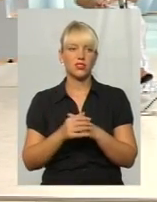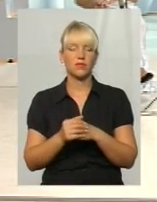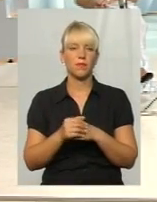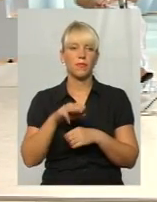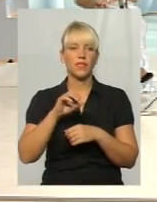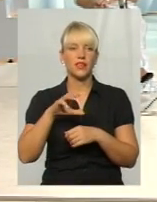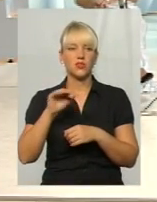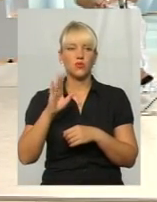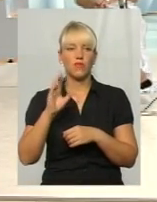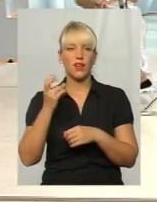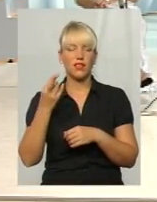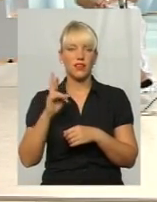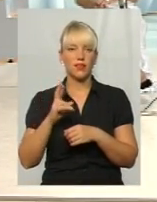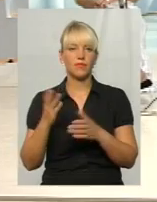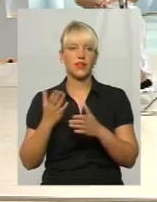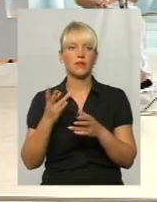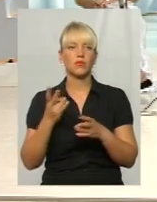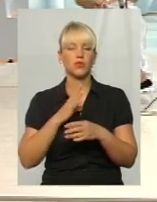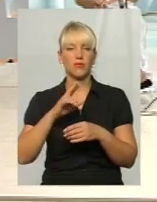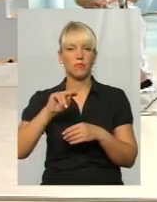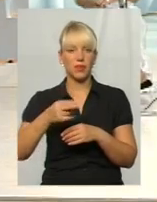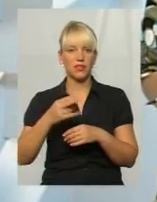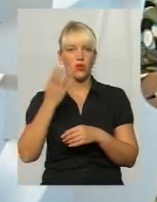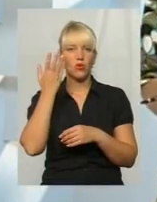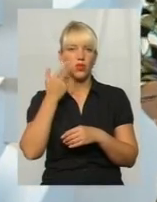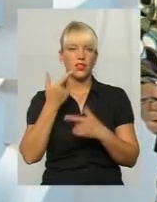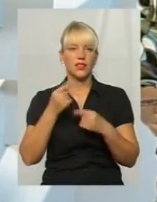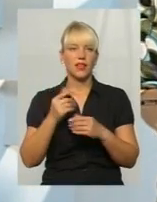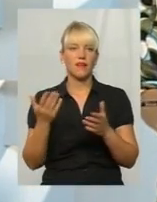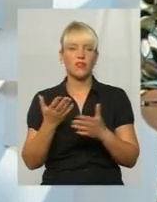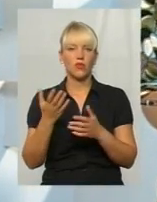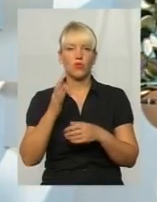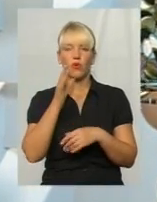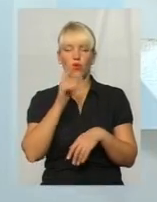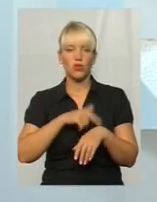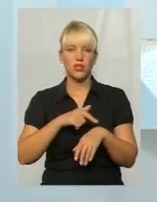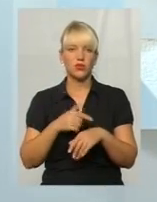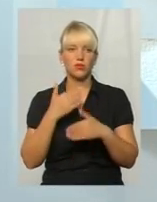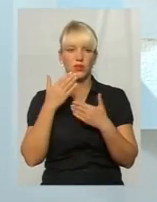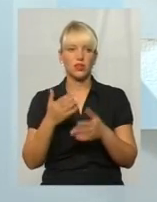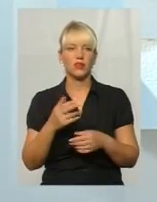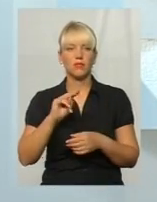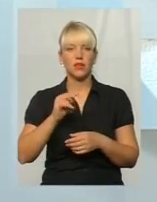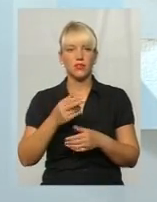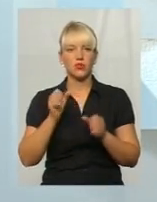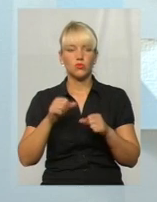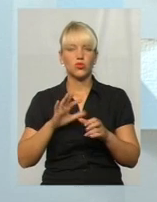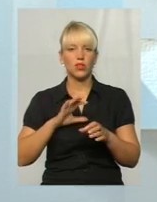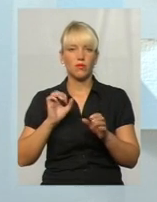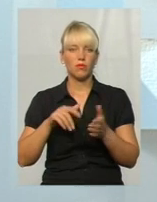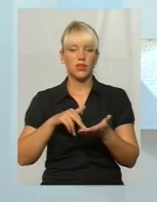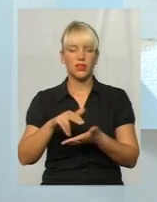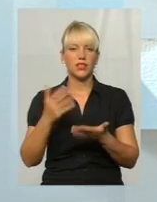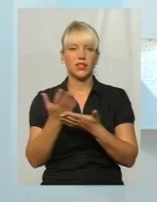тестування, яке має бути в п'ятницю. Коли, де, на яку видану, пані Наталь, куди можна підійти? Ну, в п'ятницю можна буде підійти